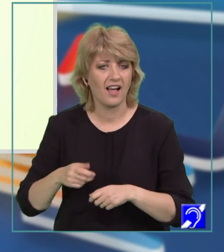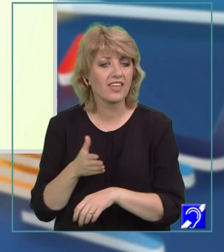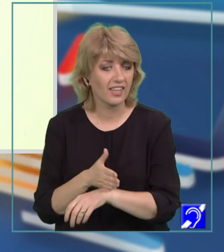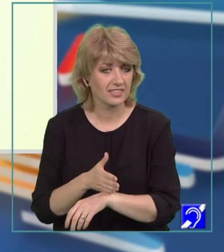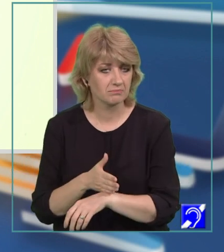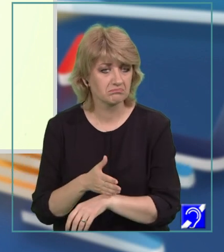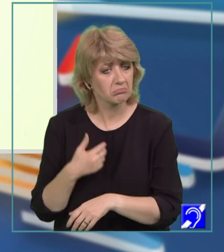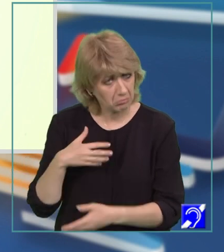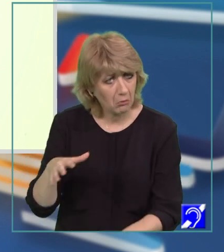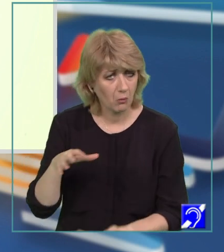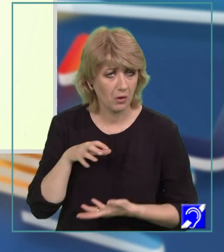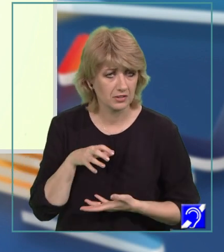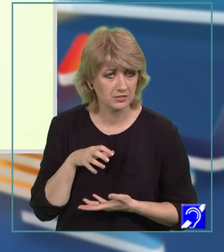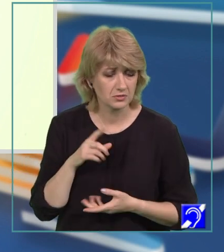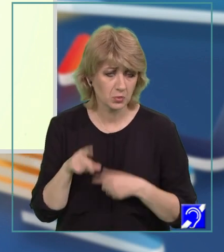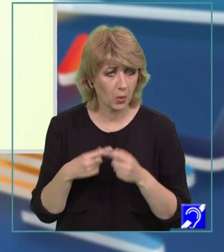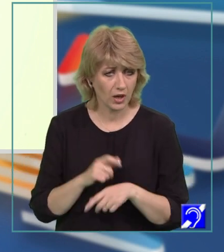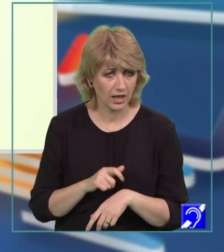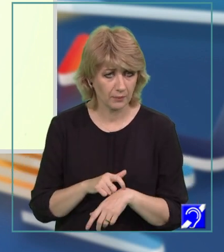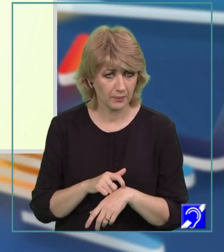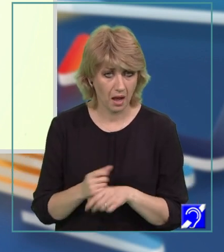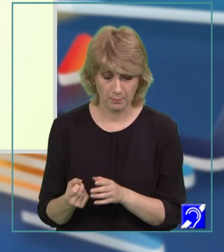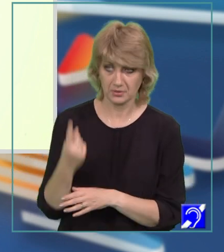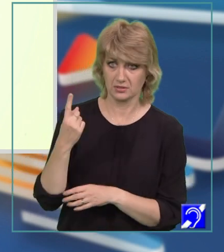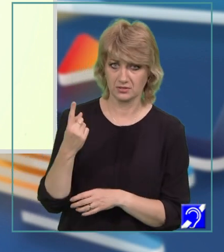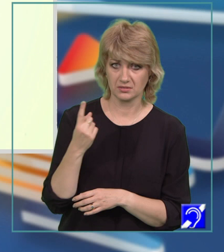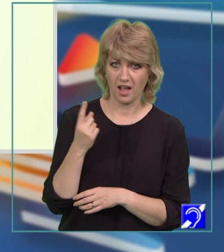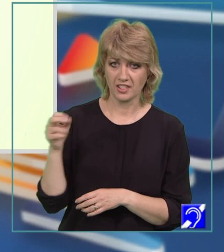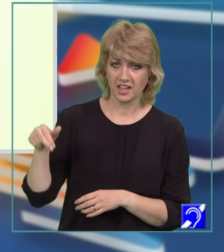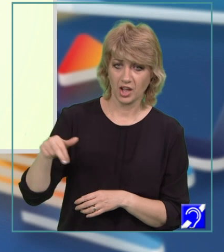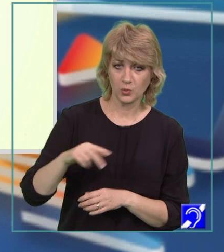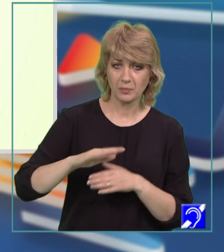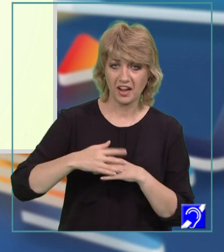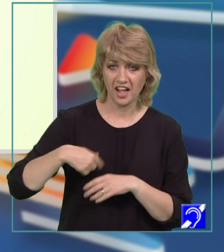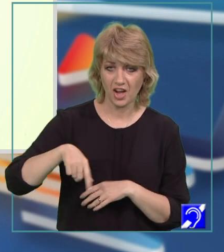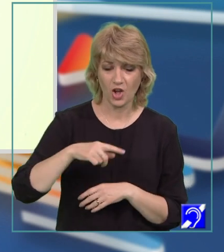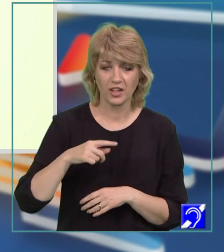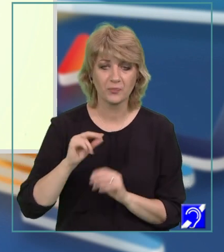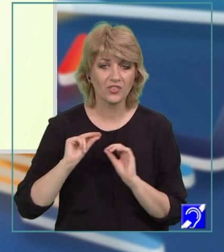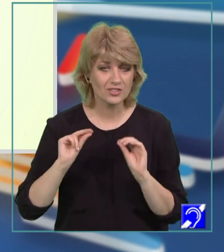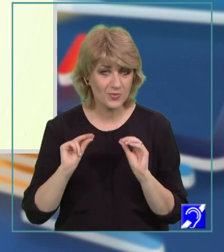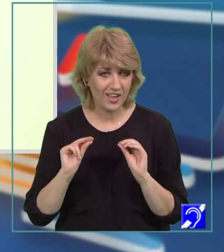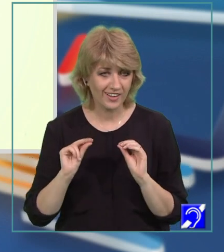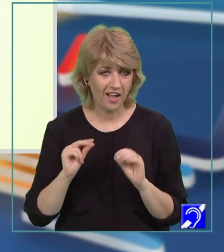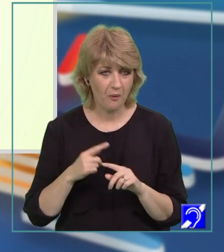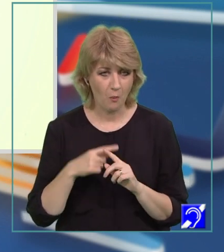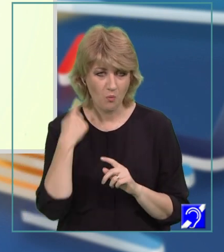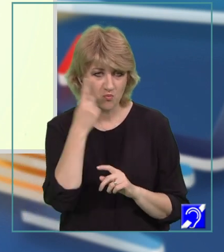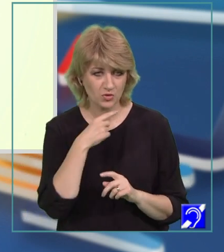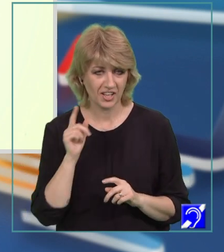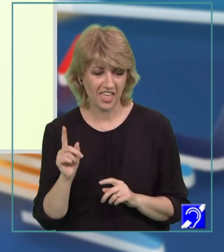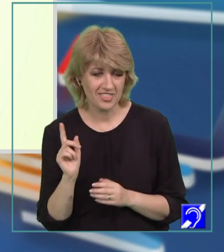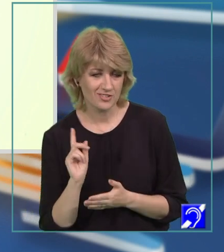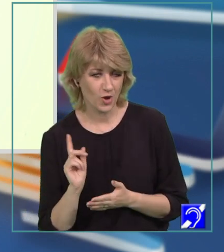Am primit. După o clipă, apărând deodată, a trecut pe lângă noi dezire, cu mutra ei de